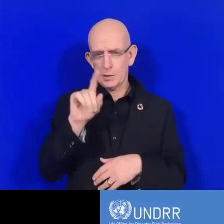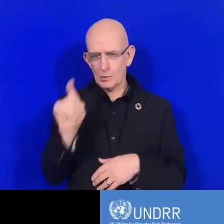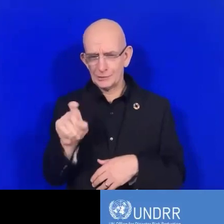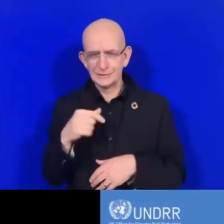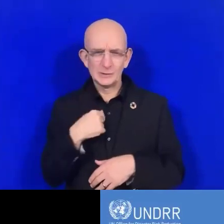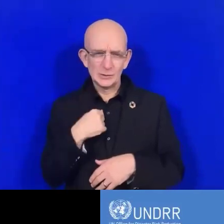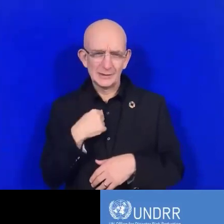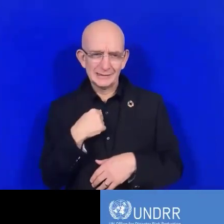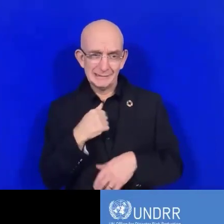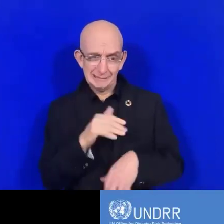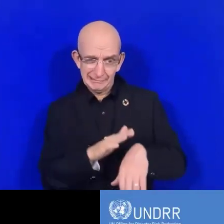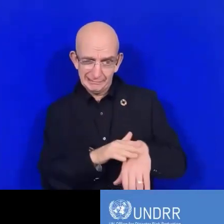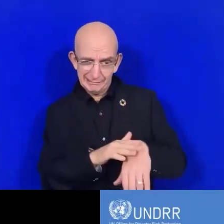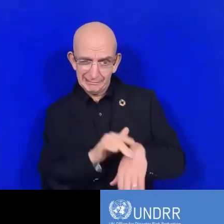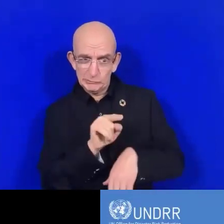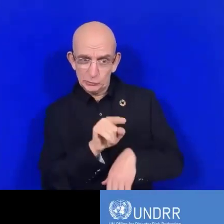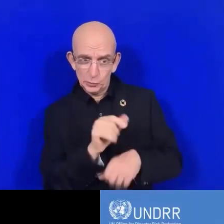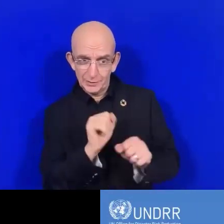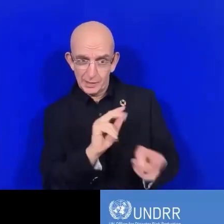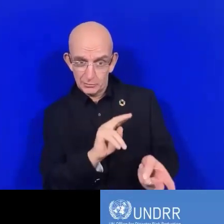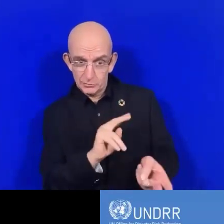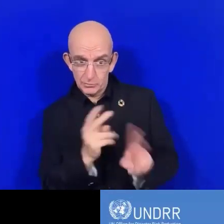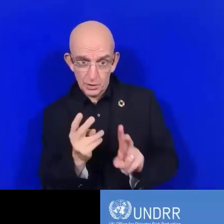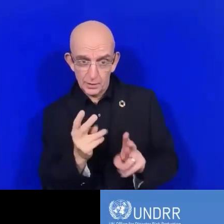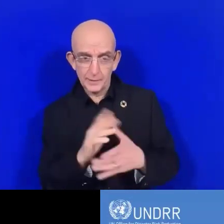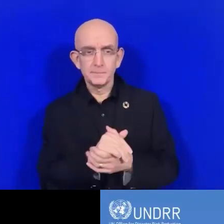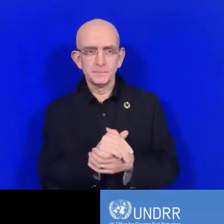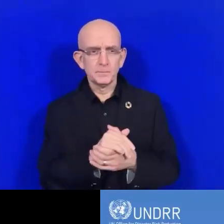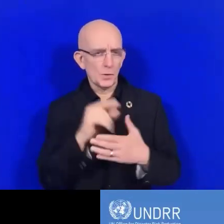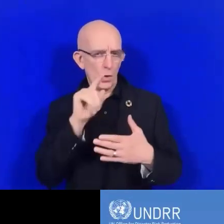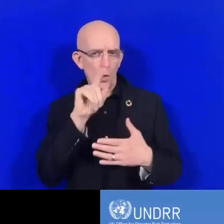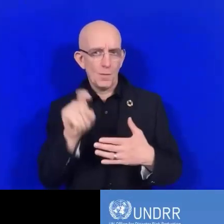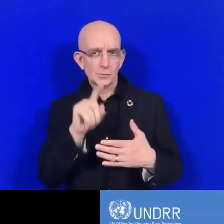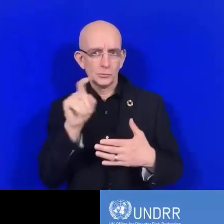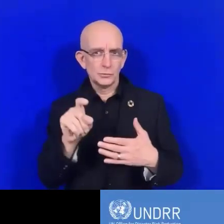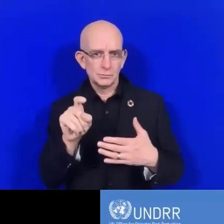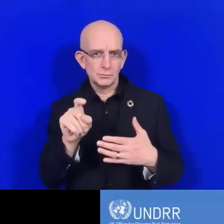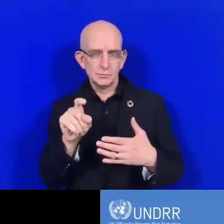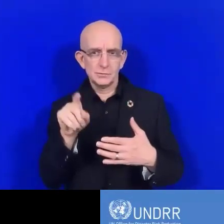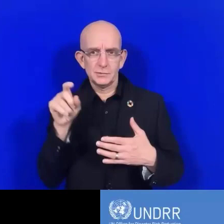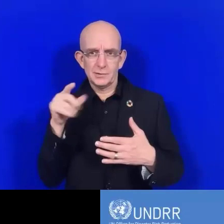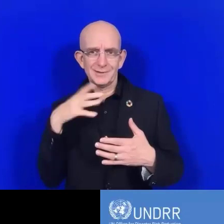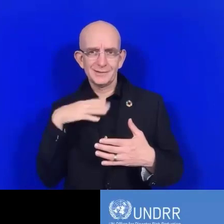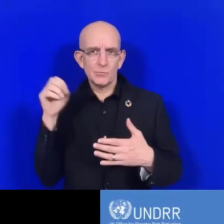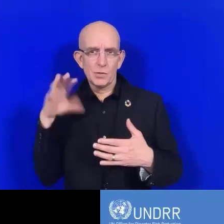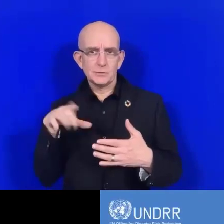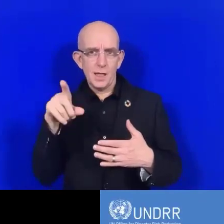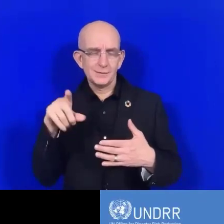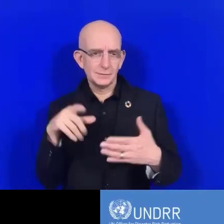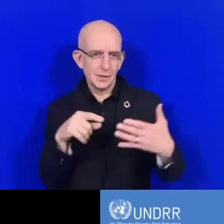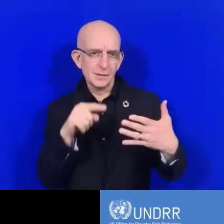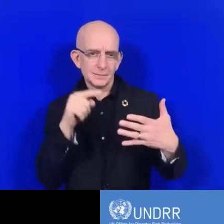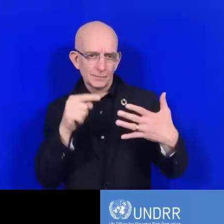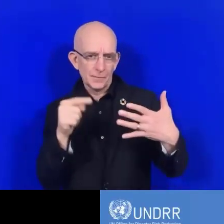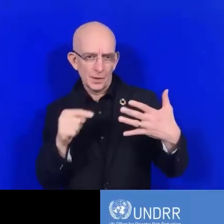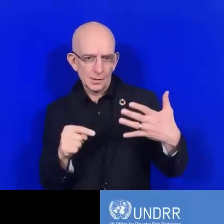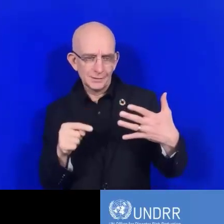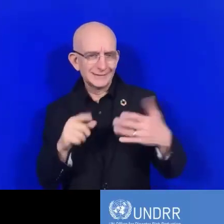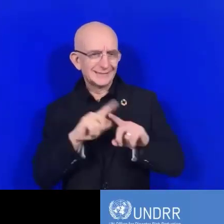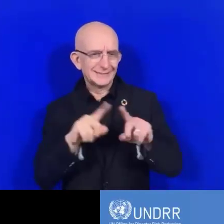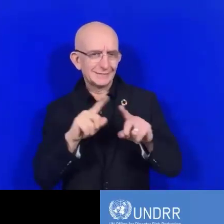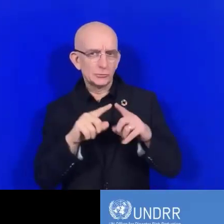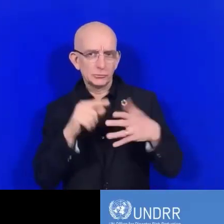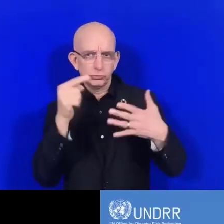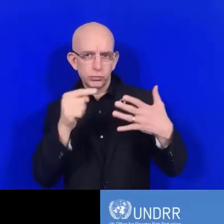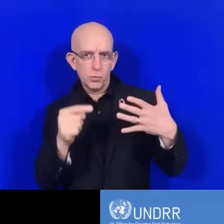premièrement, il y a une question qui parle si ce tableau de bord est